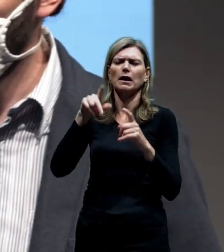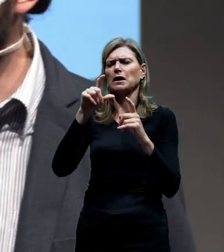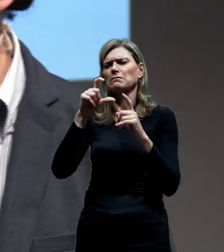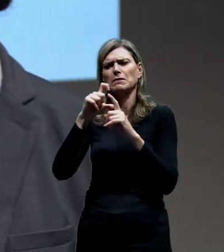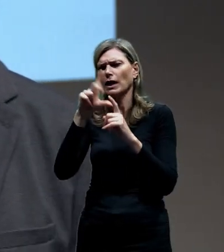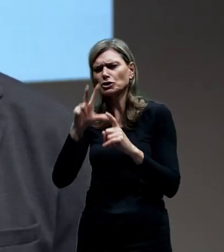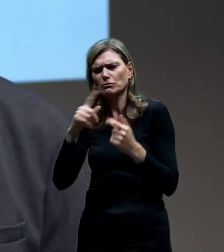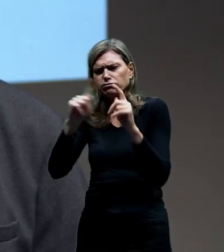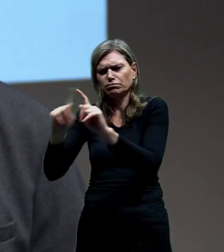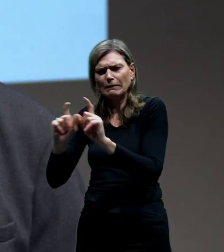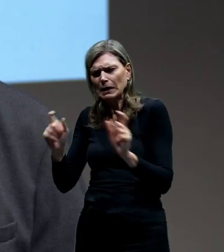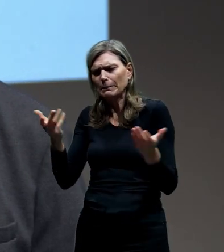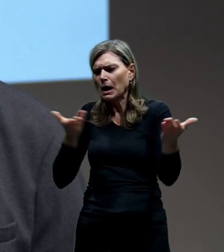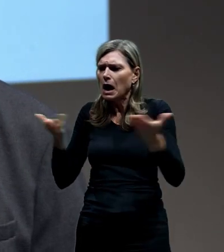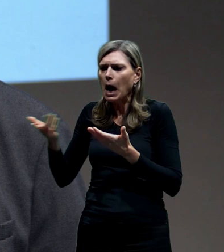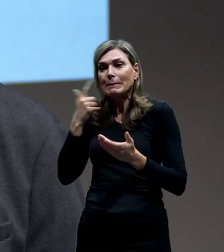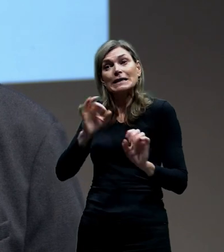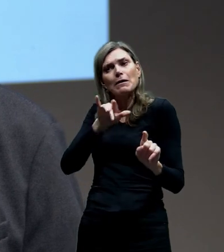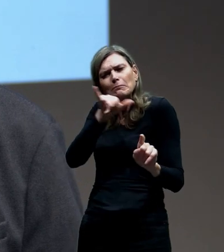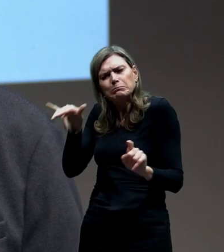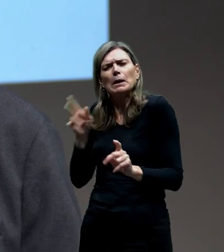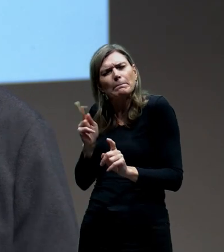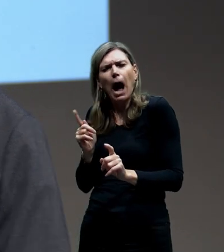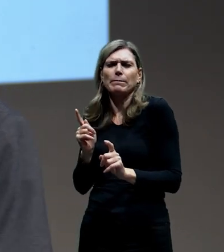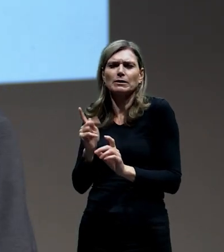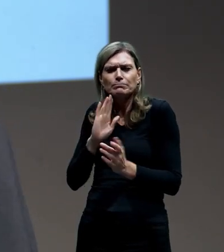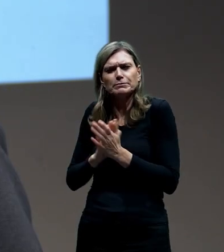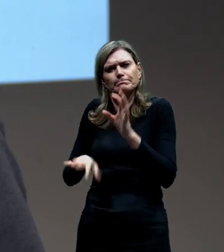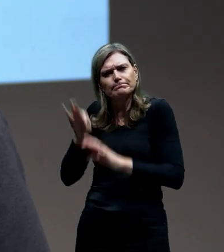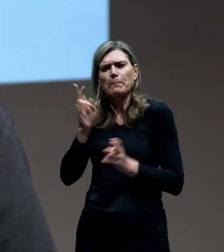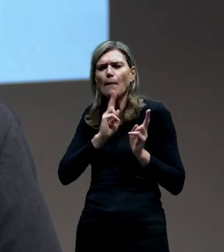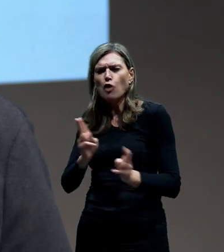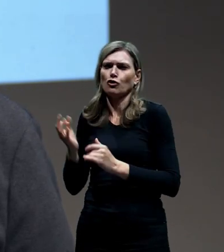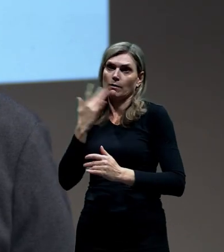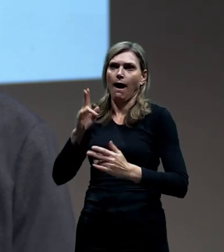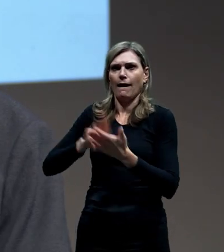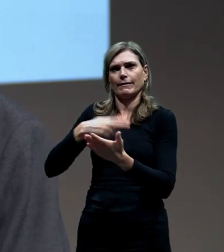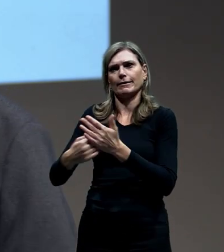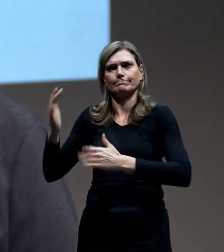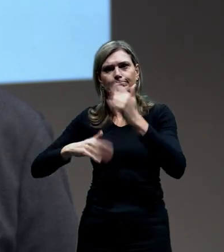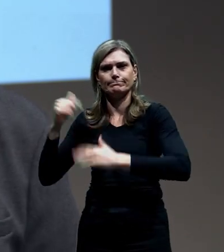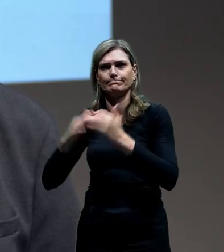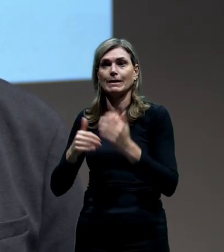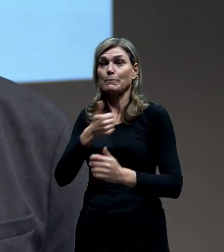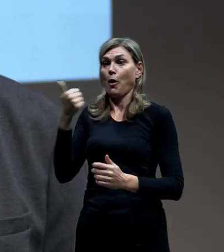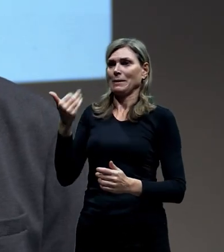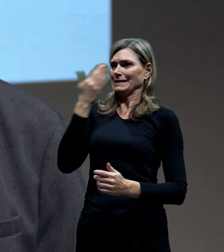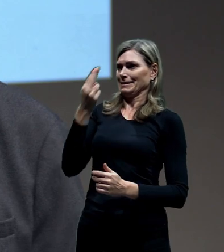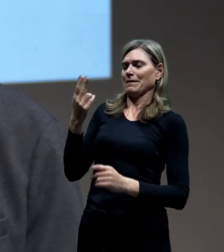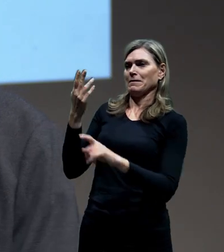tak jsme doufali, že to přinese nějaké řešení, které by bylo vlastně, jak bylo zmíněno, na začátku nejefektivnější.